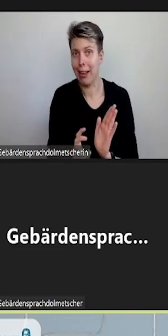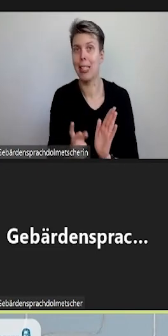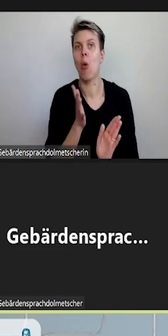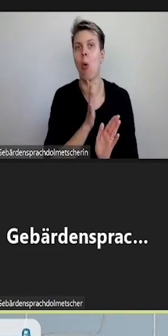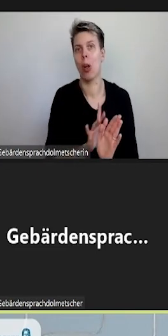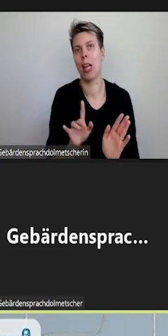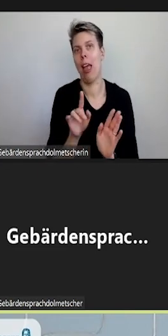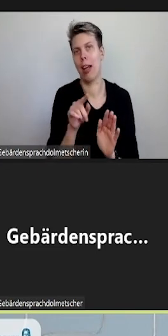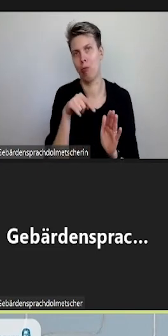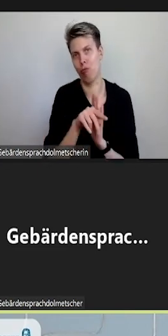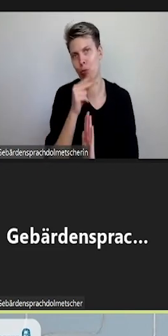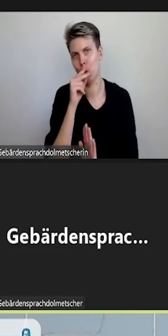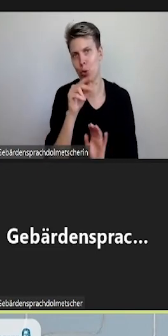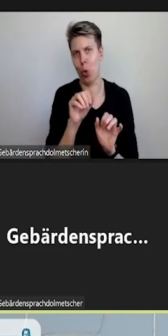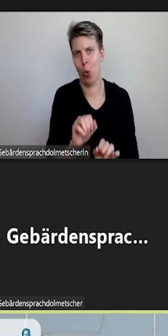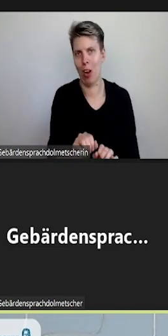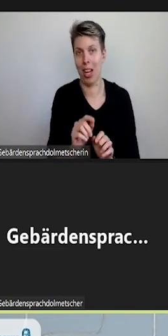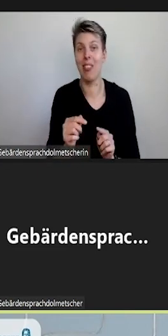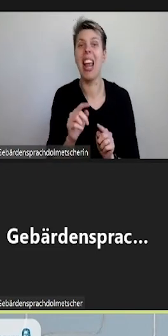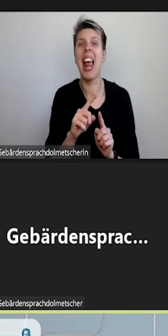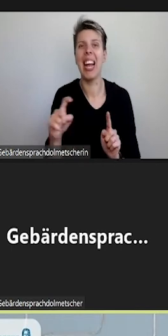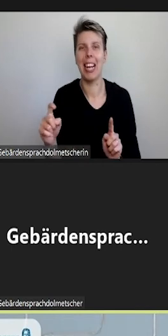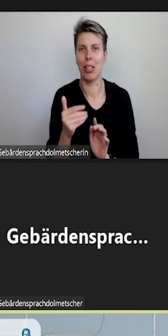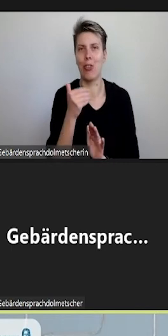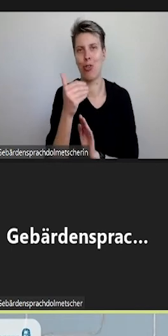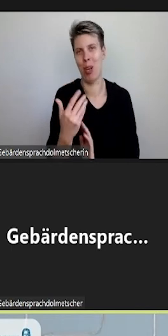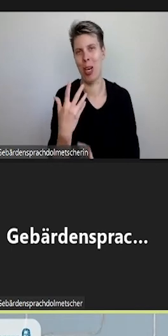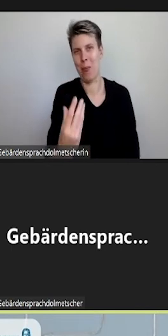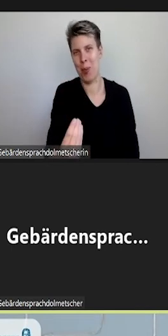Dokument tun. Den Link stellen wir Ihnen nachher zur Verfügung.